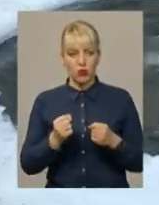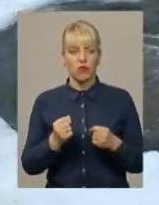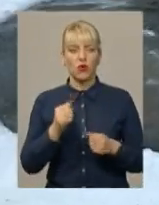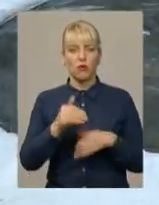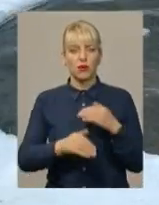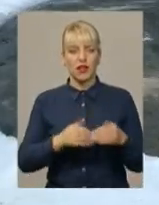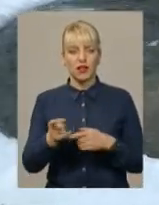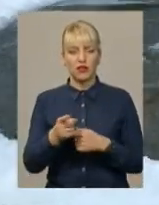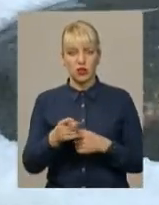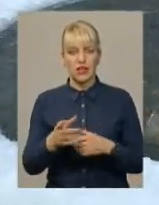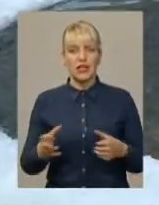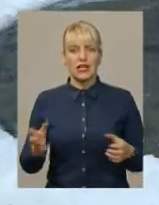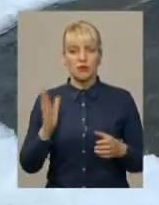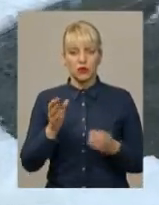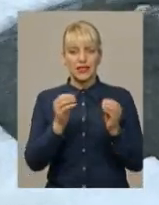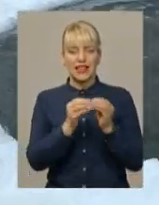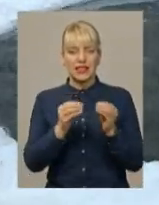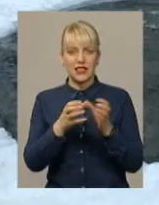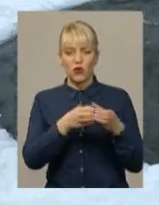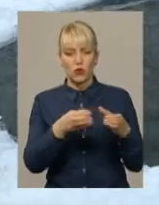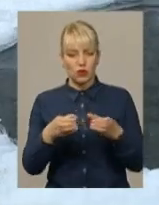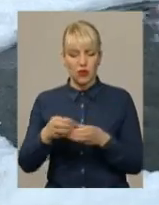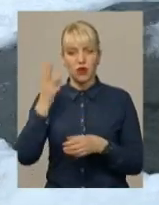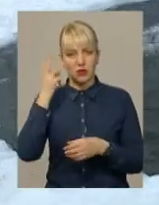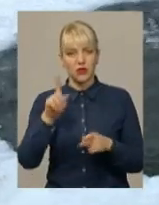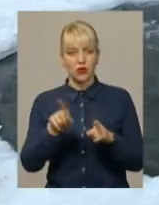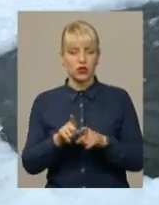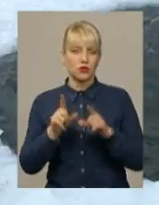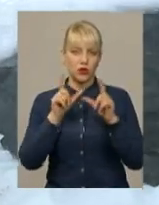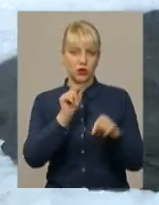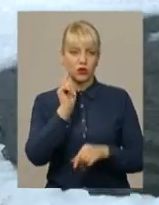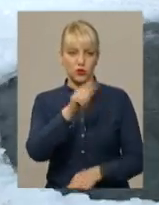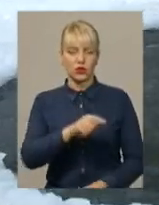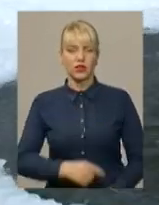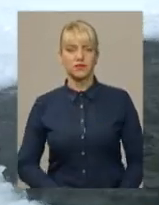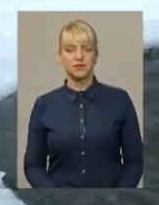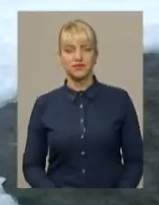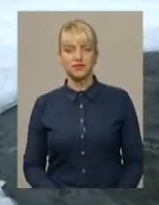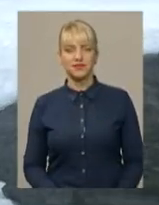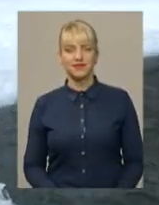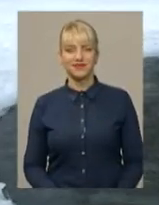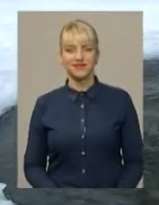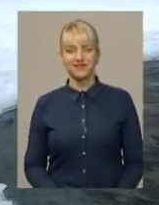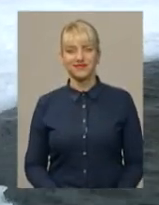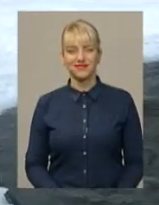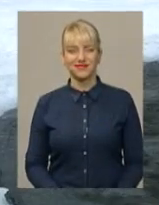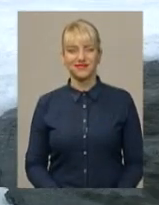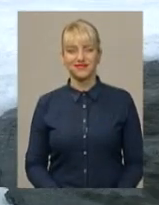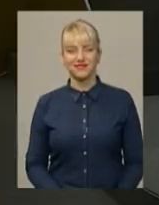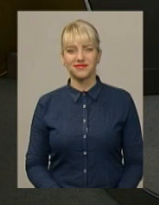10 команд учасниць, каже Сергій Щенькарук, хмельничани поїдуть і туди. Ярослава Антушевська, Володимир Паламар, новини «Поділля Центр».